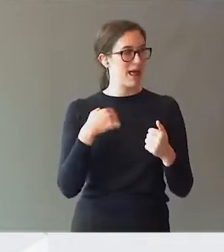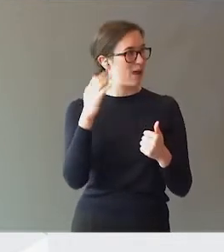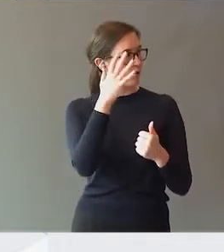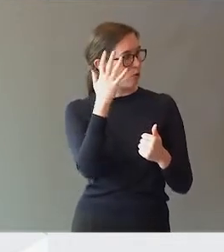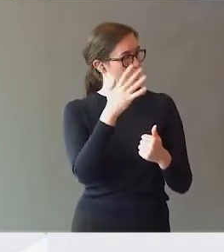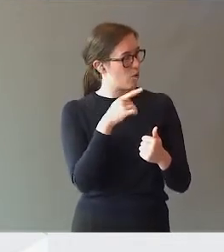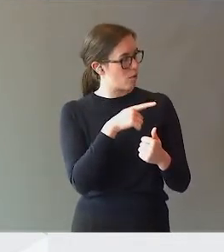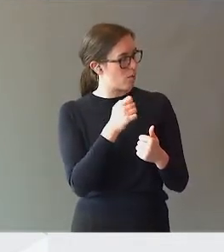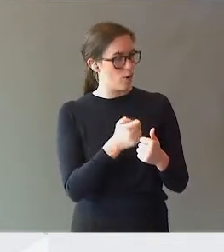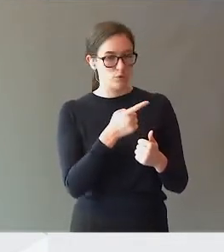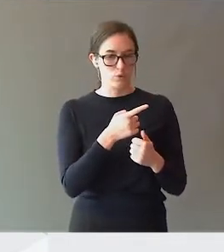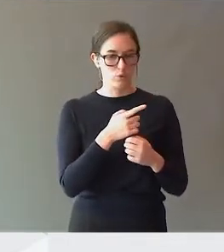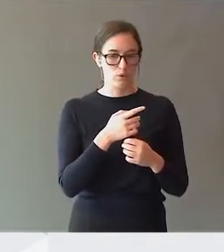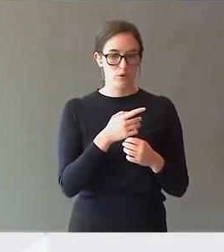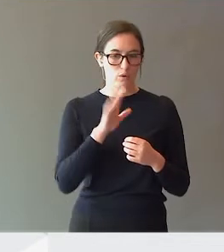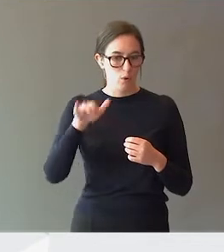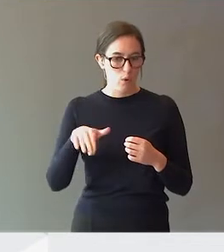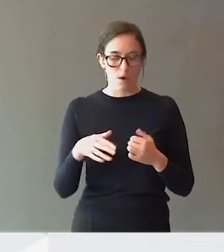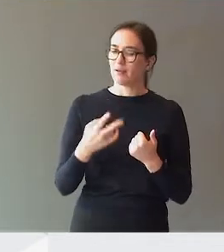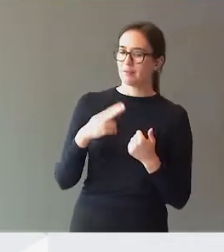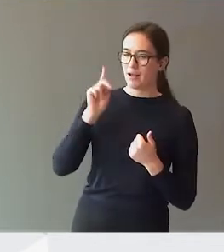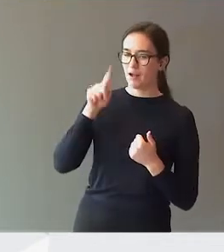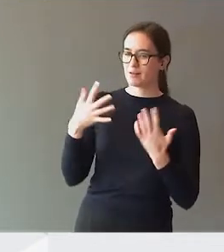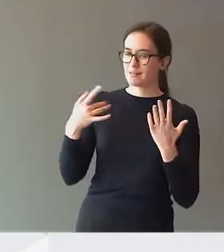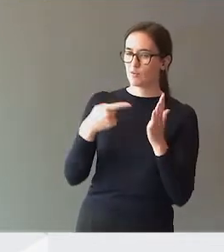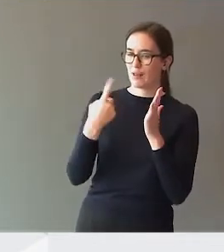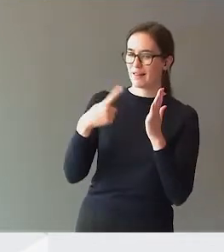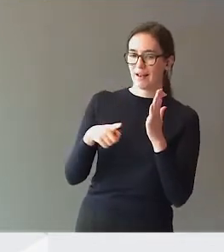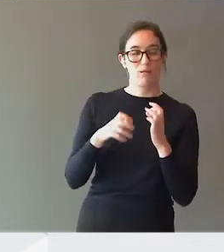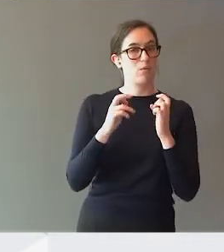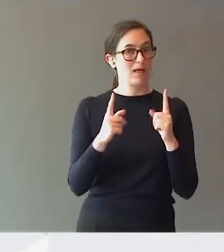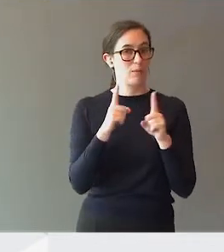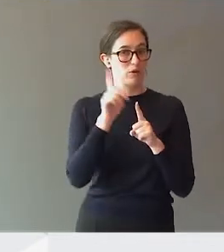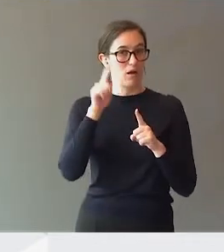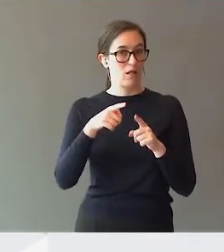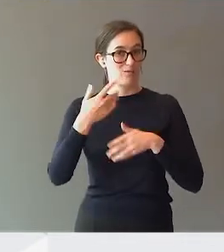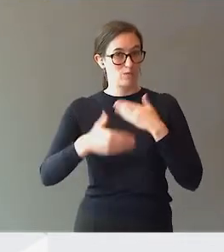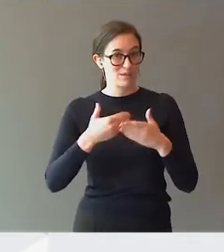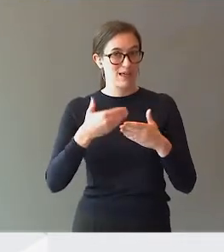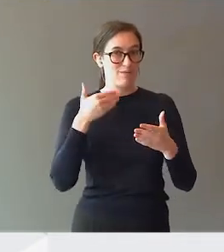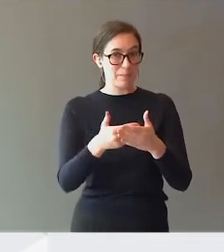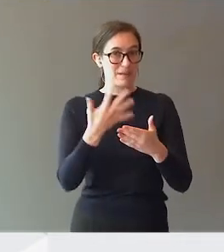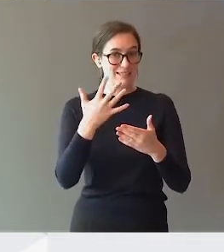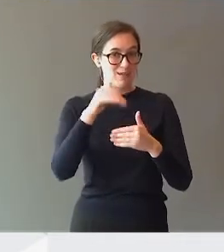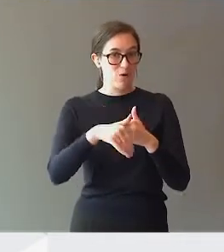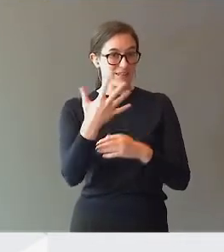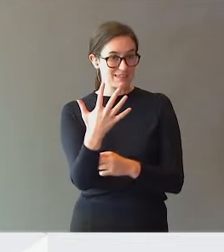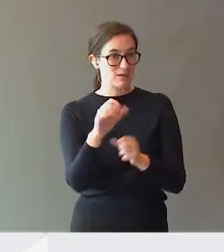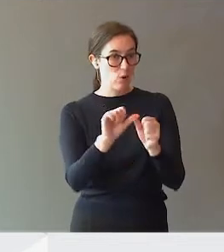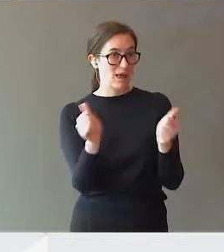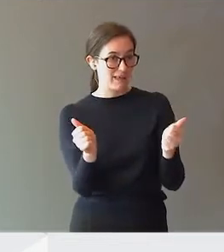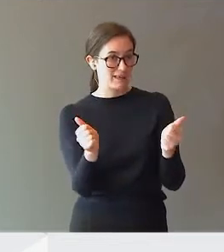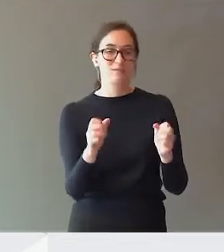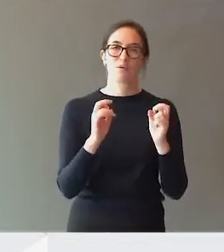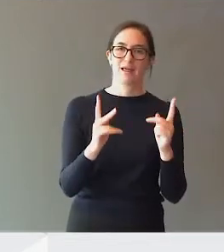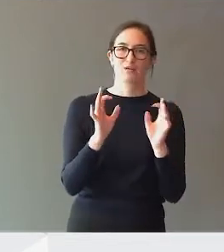klarer ti minutter til. Det er flott. Så da kan vi drive på til ti over ti. det greit, Tone? Ti over ti. Supert. Vær